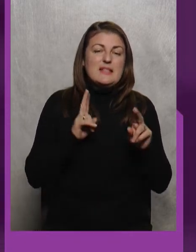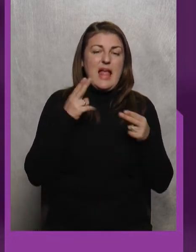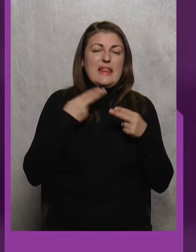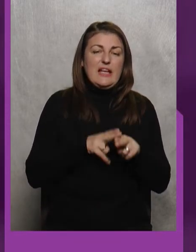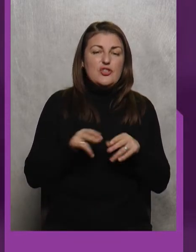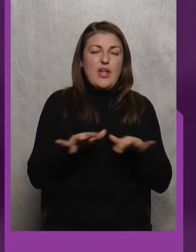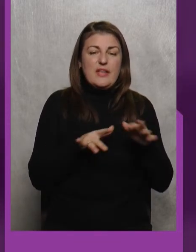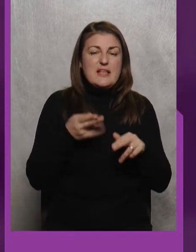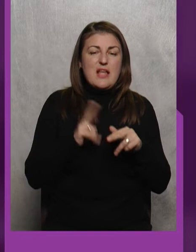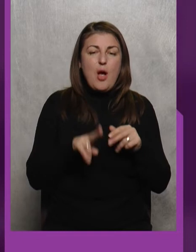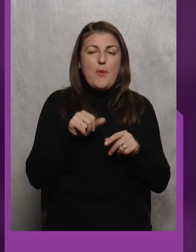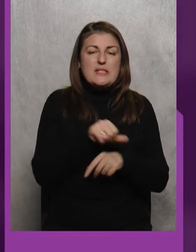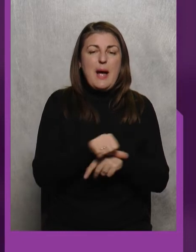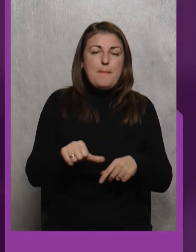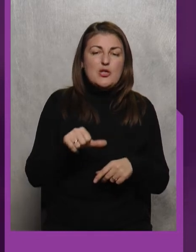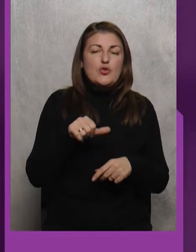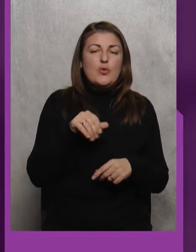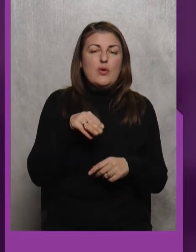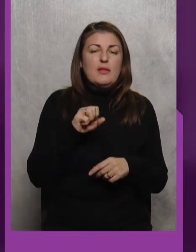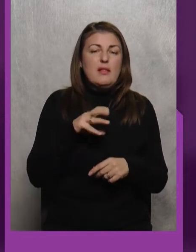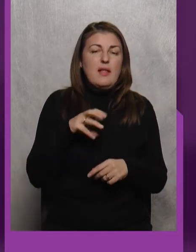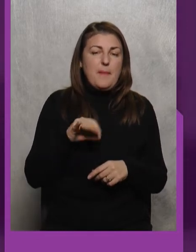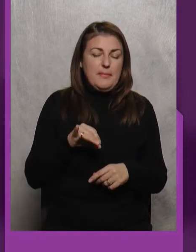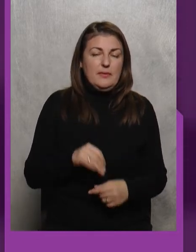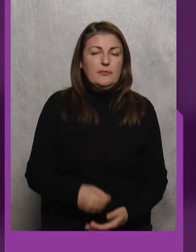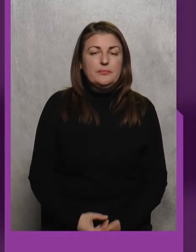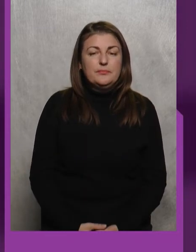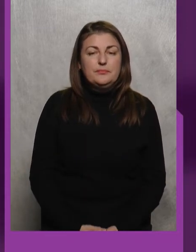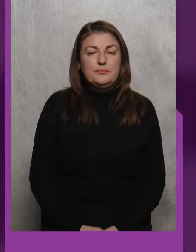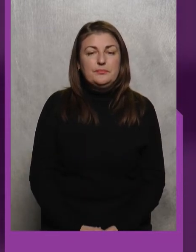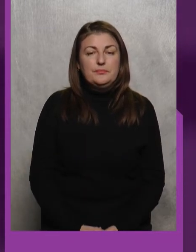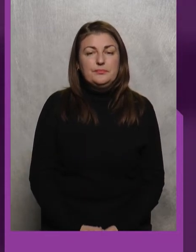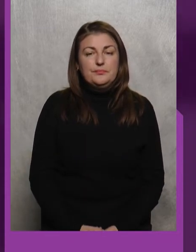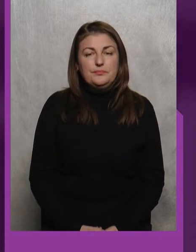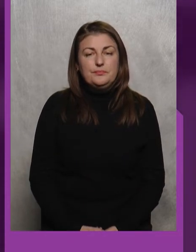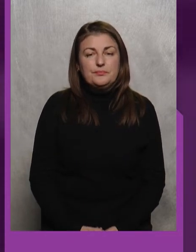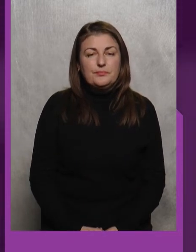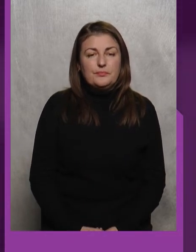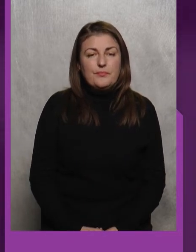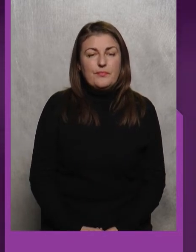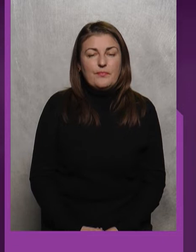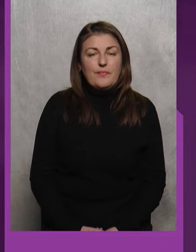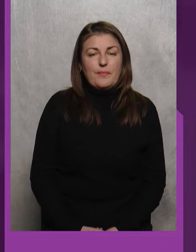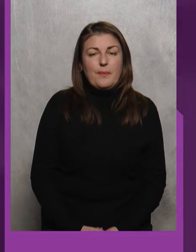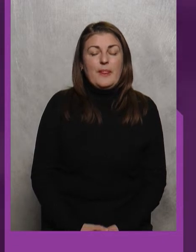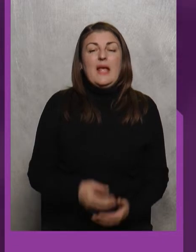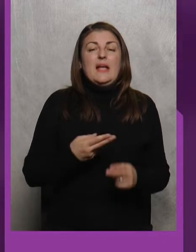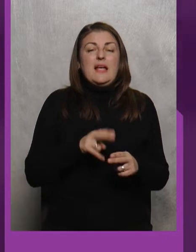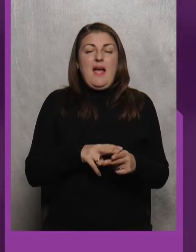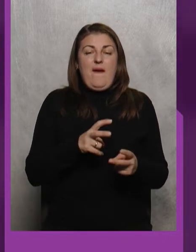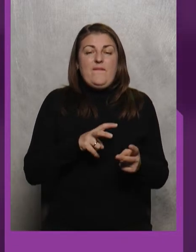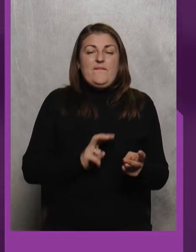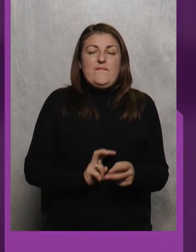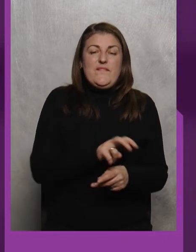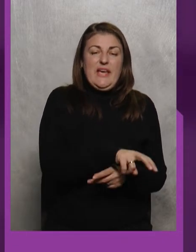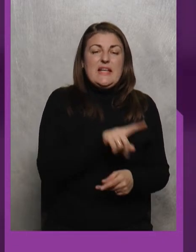закінчилася поза межею татамі Я тут не бачу щось Ну так Це вихід за татамі,